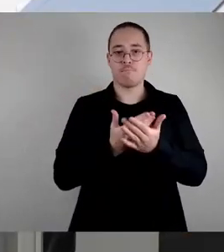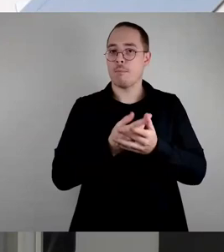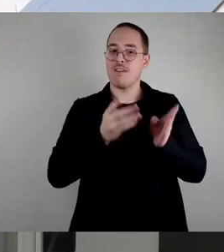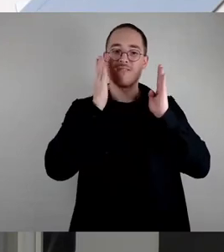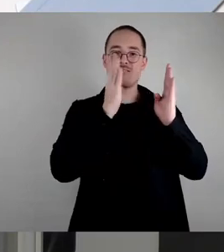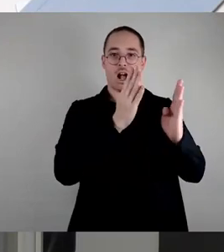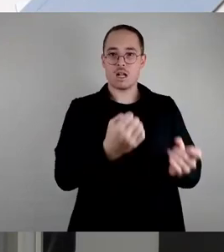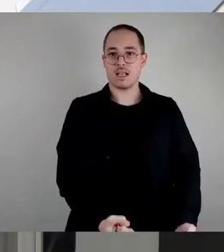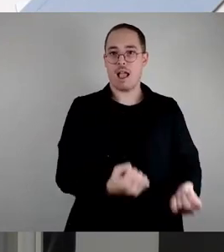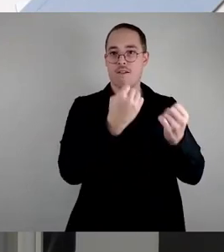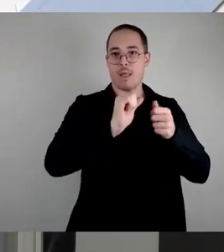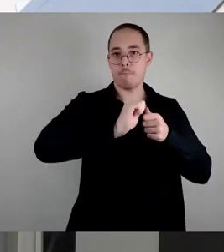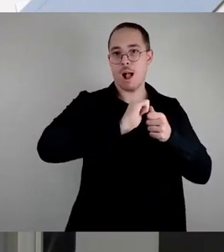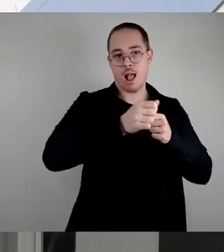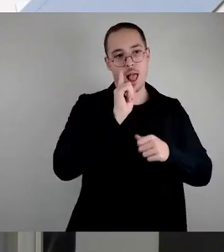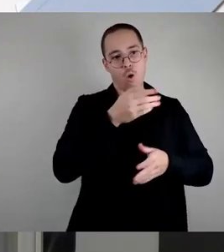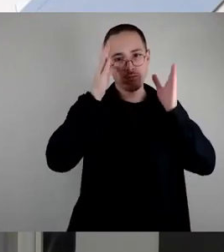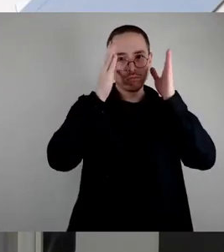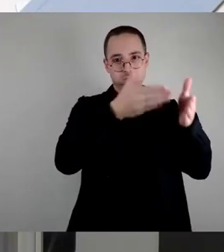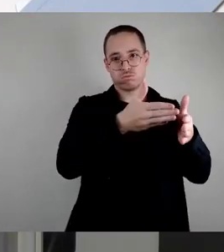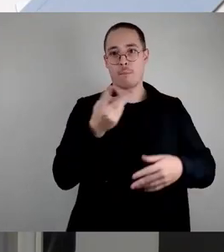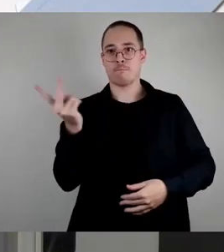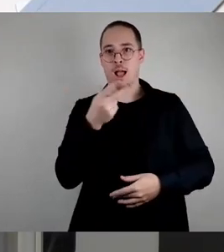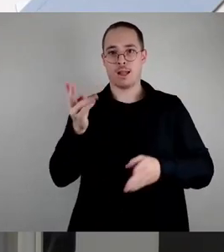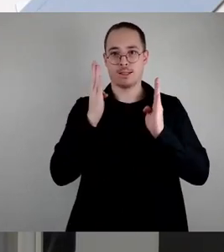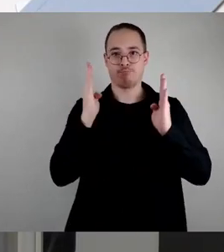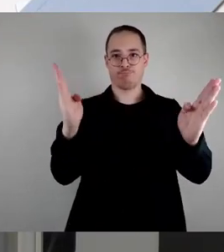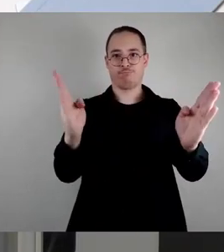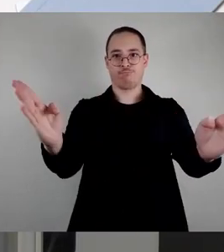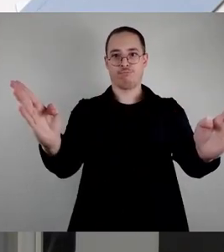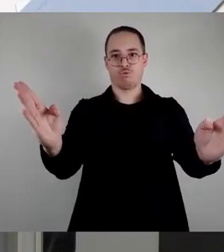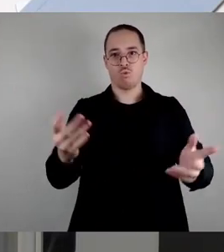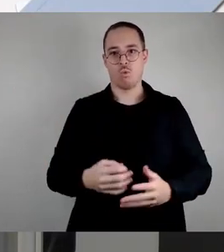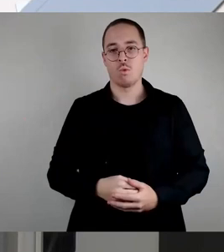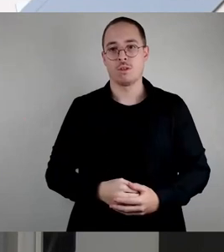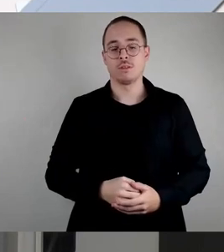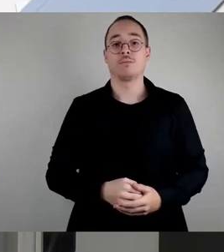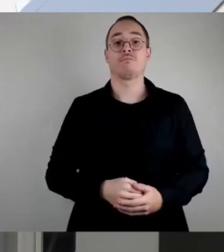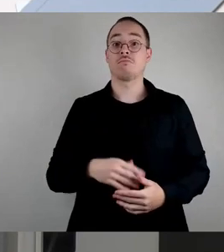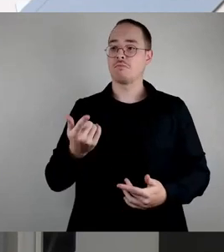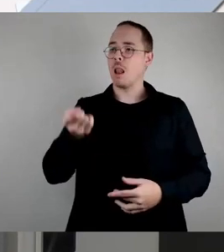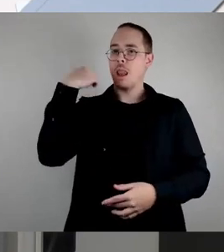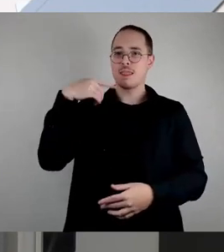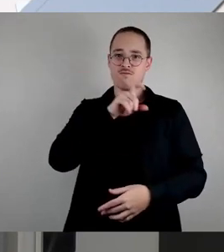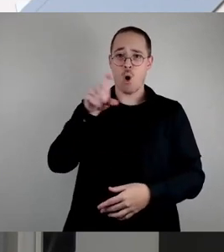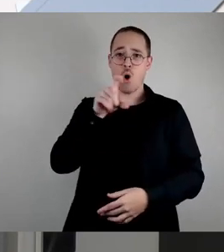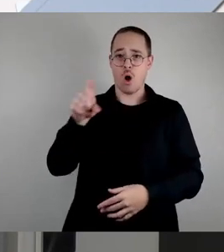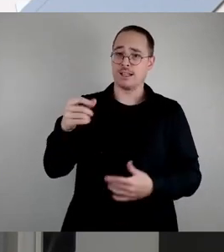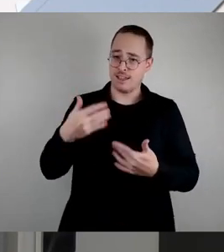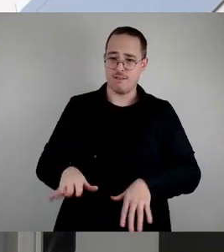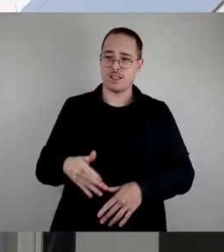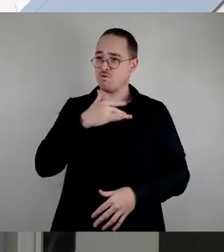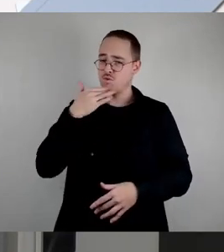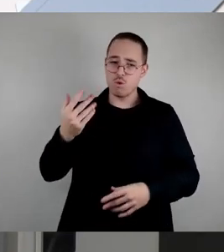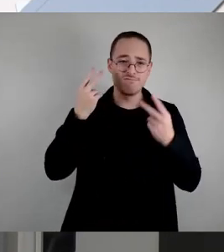Fachkräfteproblematik stellt sich ja auch in der letzten Zeit, in den letzten Wochen als ganz besonders herausfordernd dar, die Ansiedlungen von